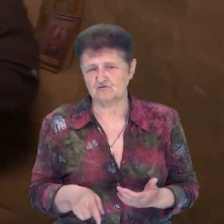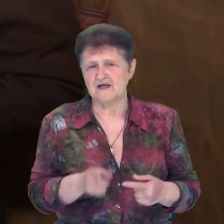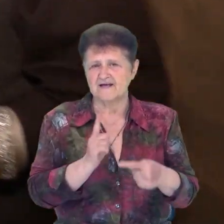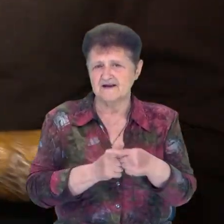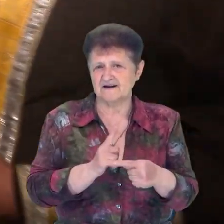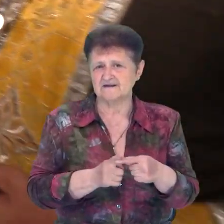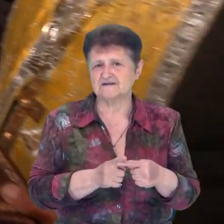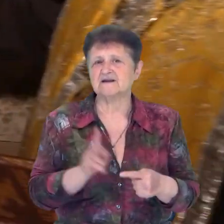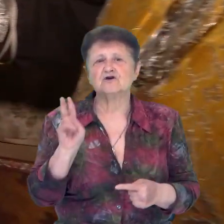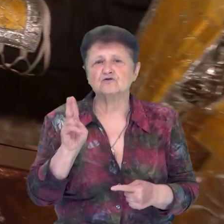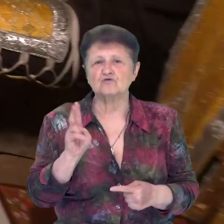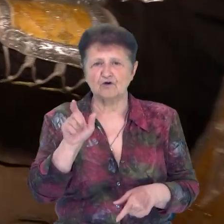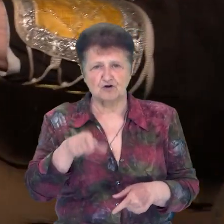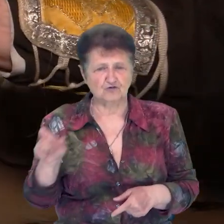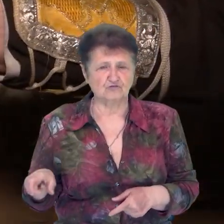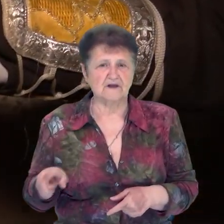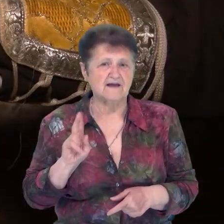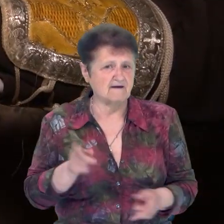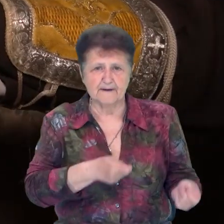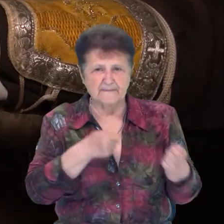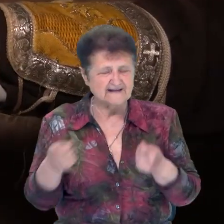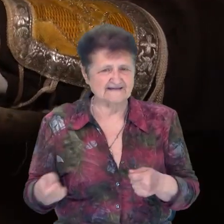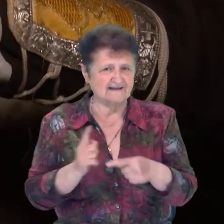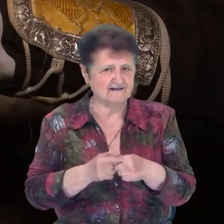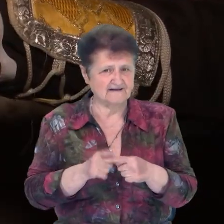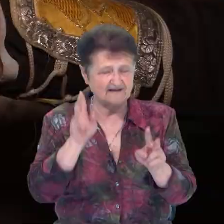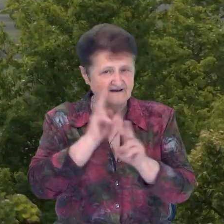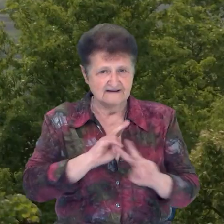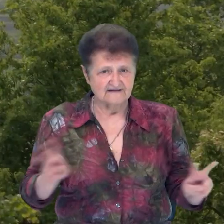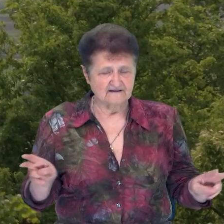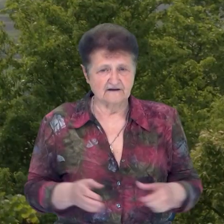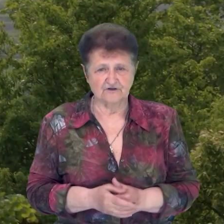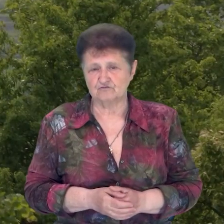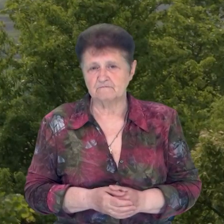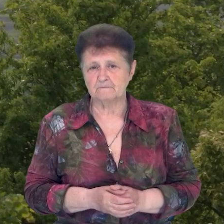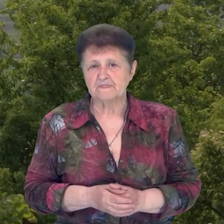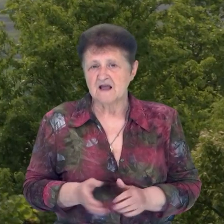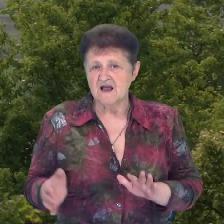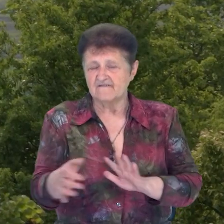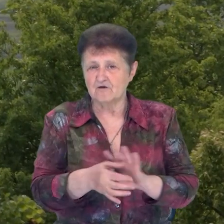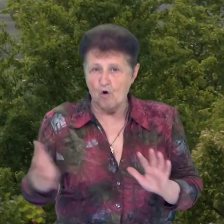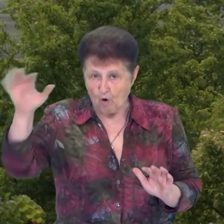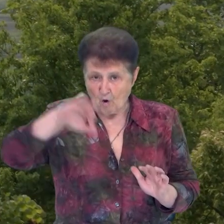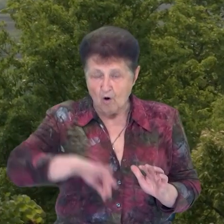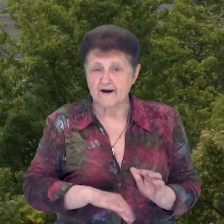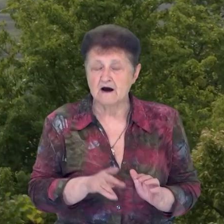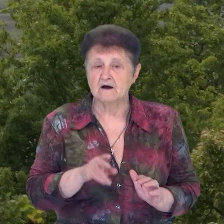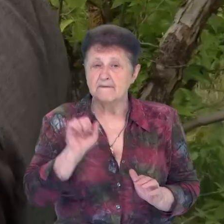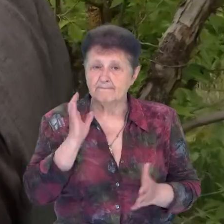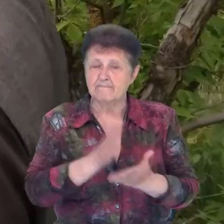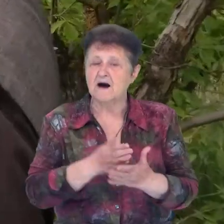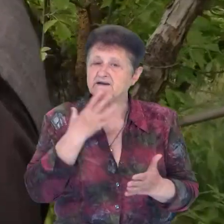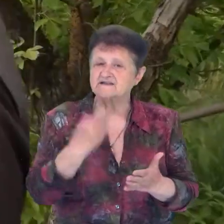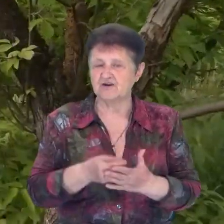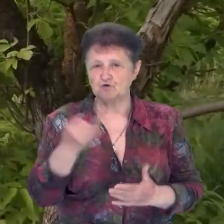Я навіть не знаю, хто люди, які принесли його теж сюди». Гора, в якій викопана пачера, каже отець В'ячеслав, має